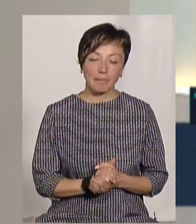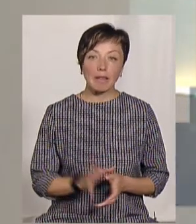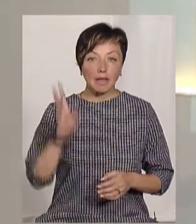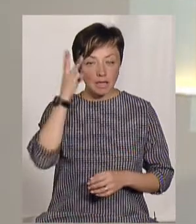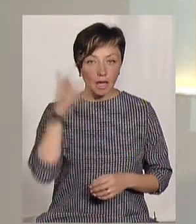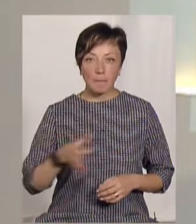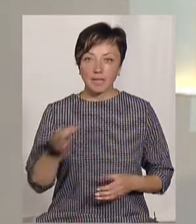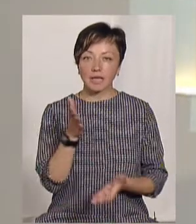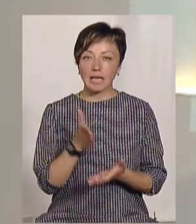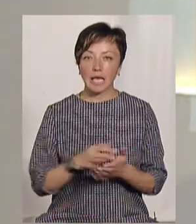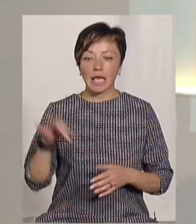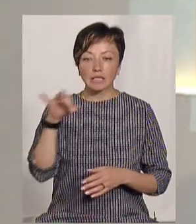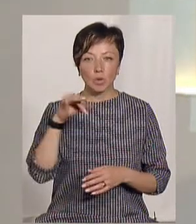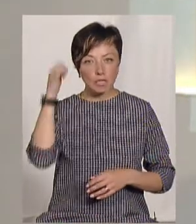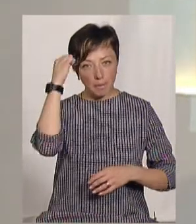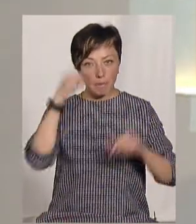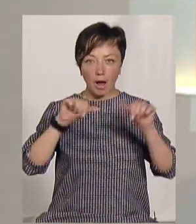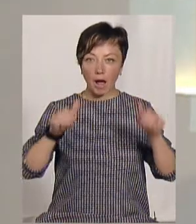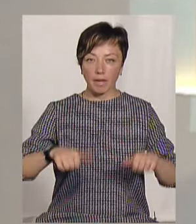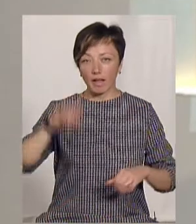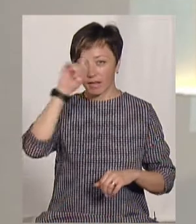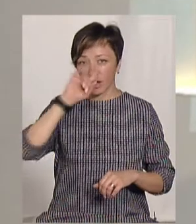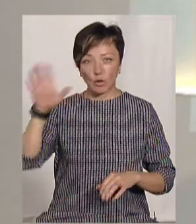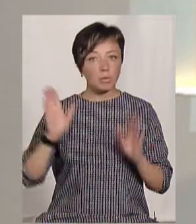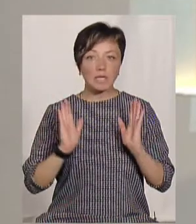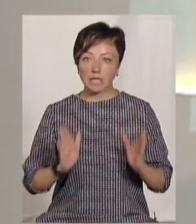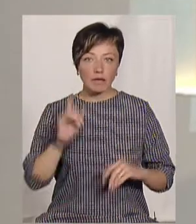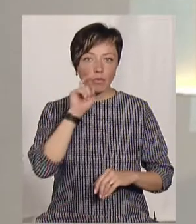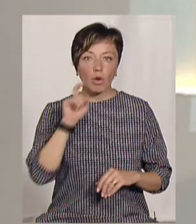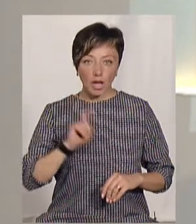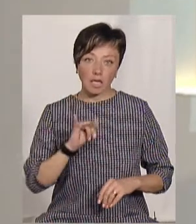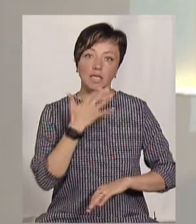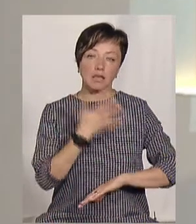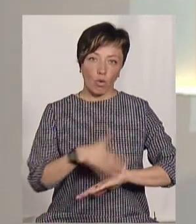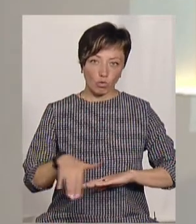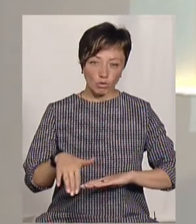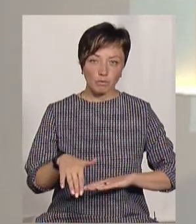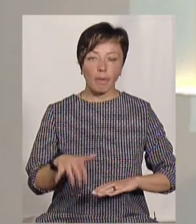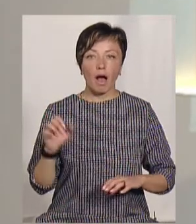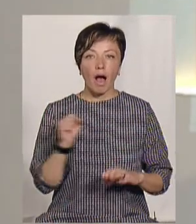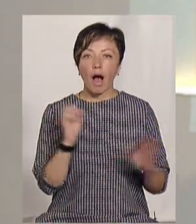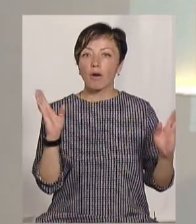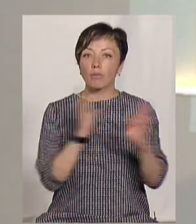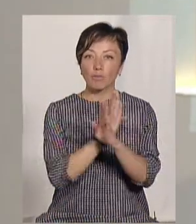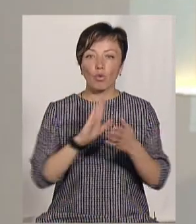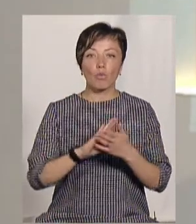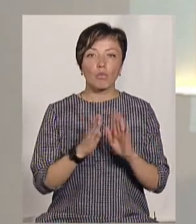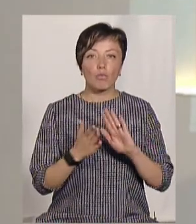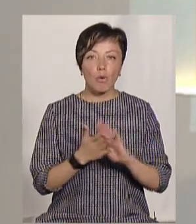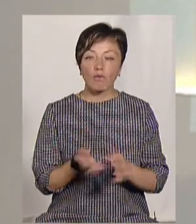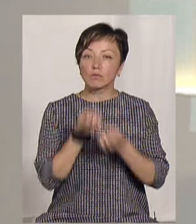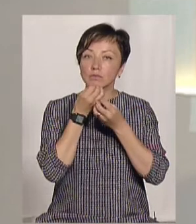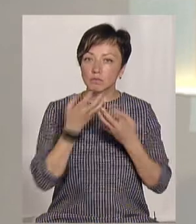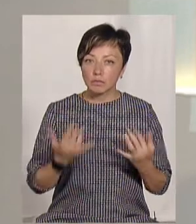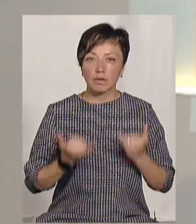На Хмельниччині є історичні пам'ятки, які відомі не тільки в Україні, а й за кордоном. А кліматичні умови досить